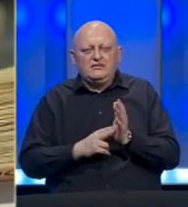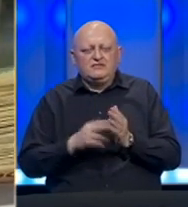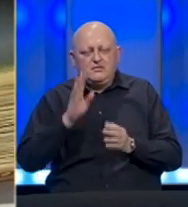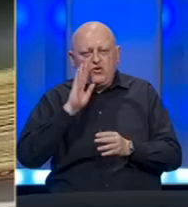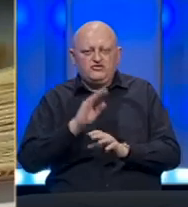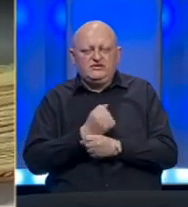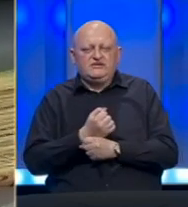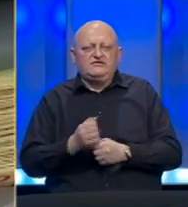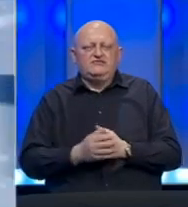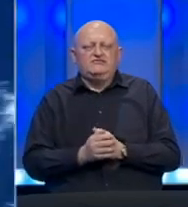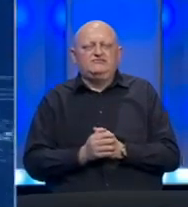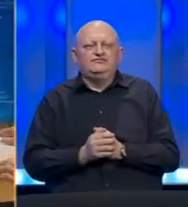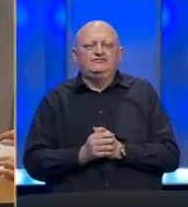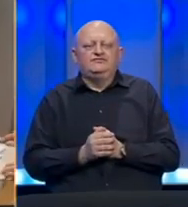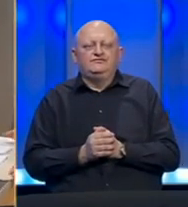za Bosnu i Hercegovinu.